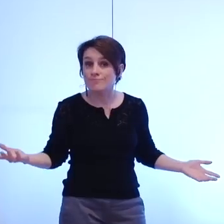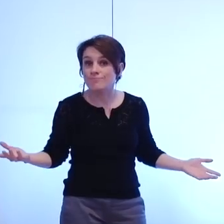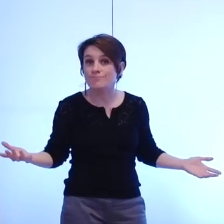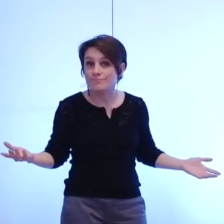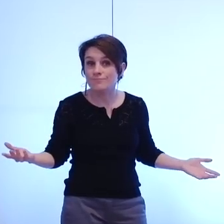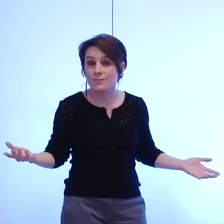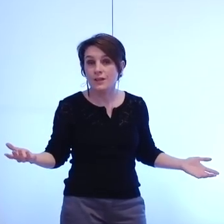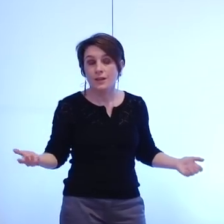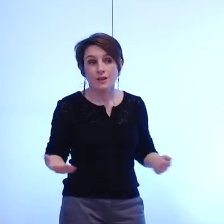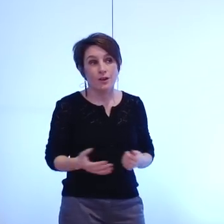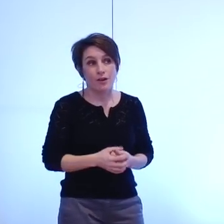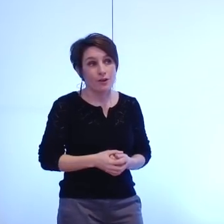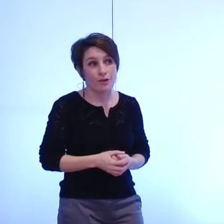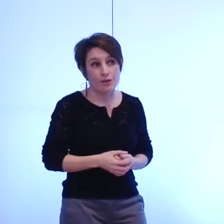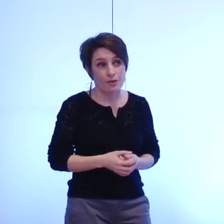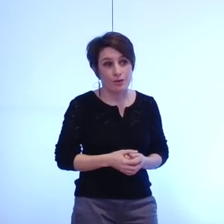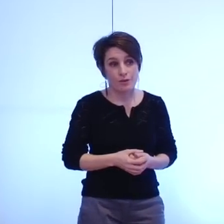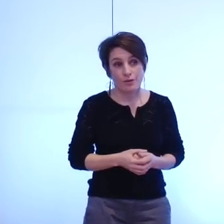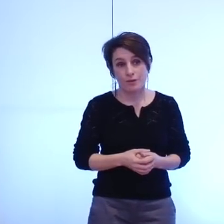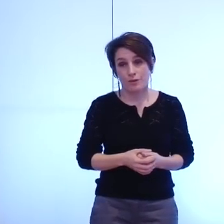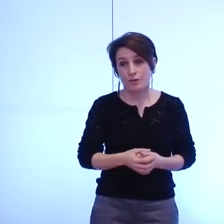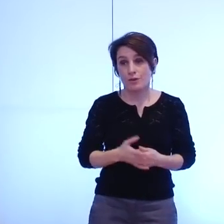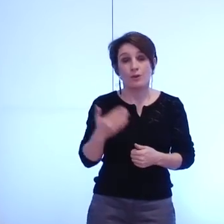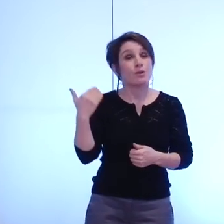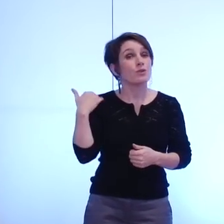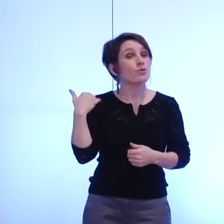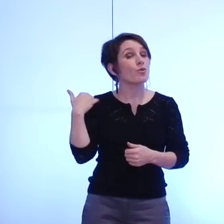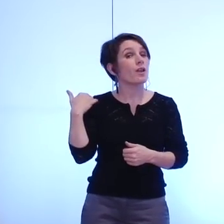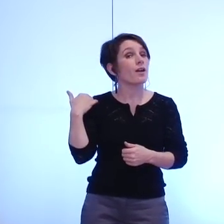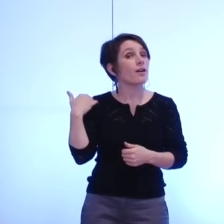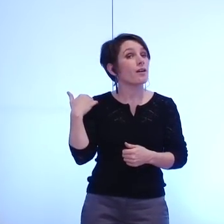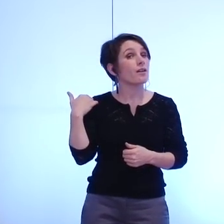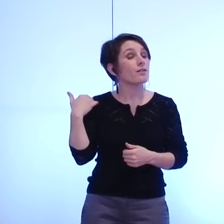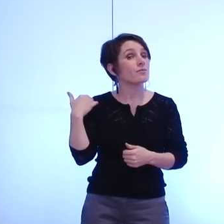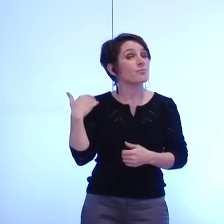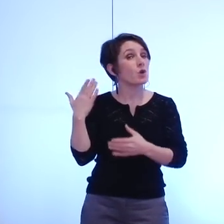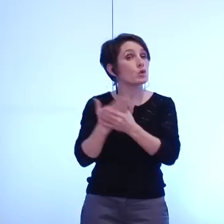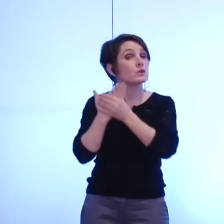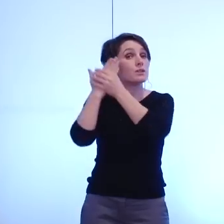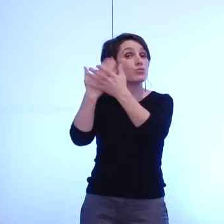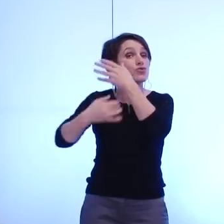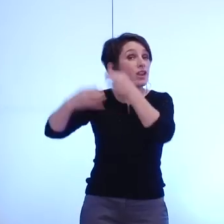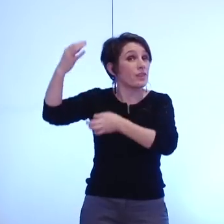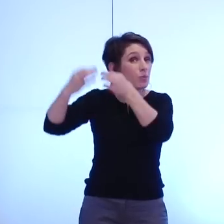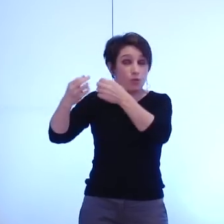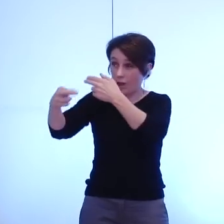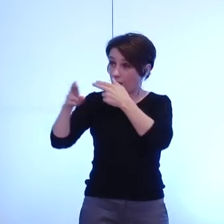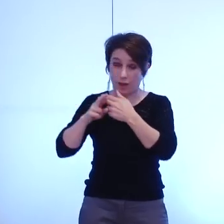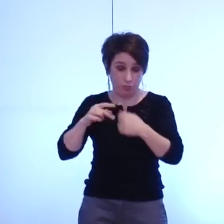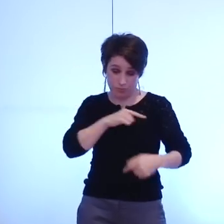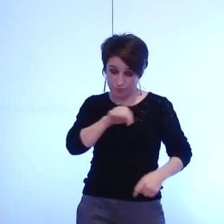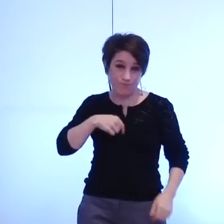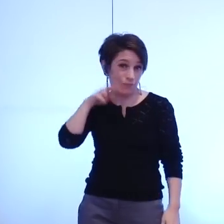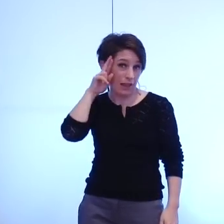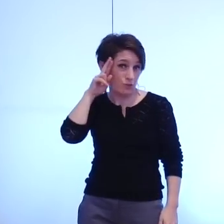finalement le recours en référé nous a donné raison montrant qu'encore une